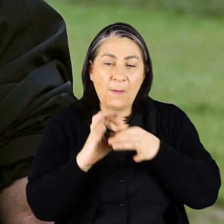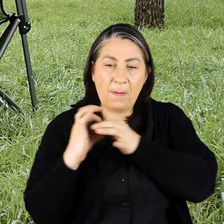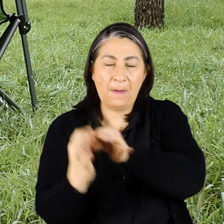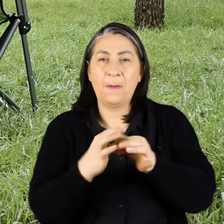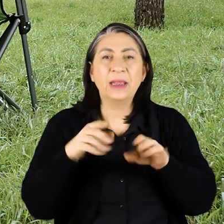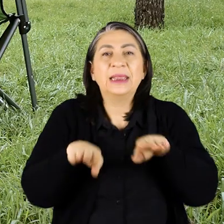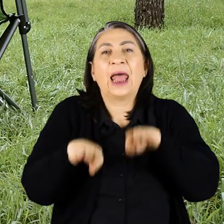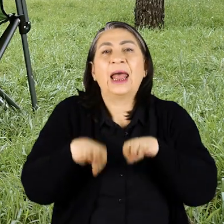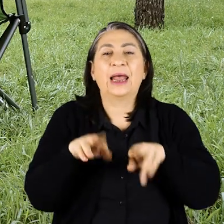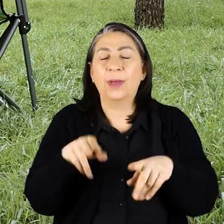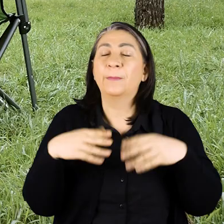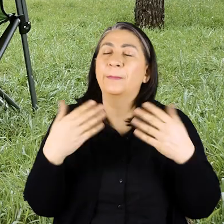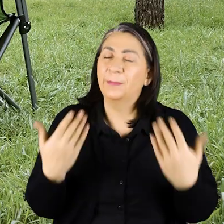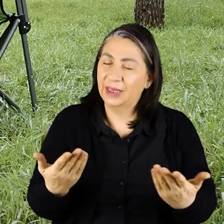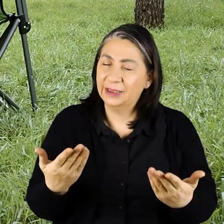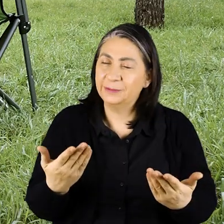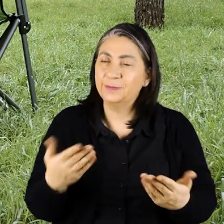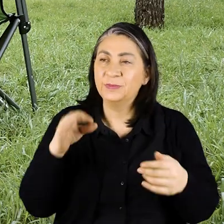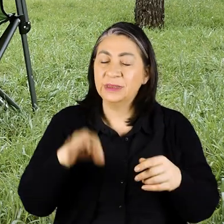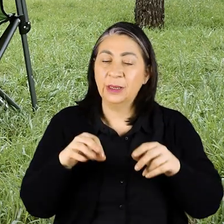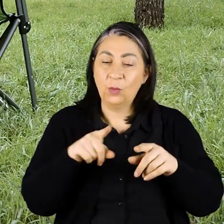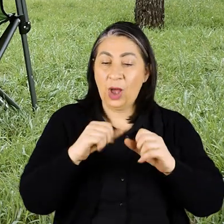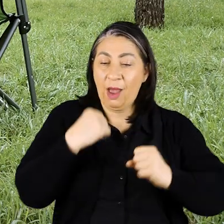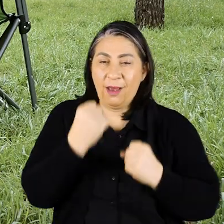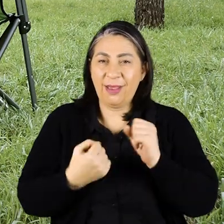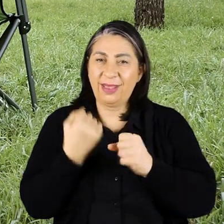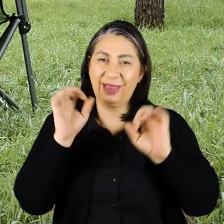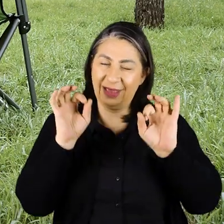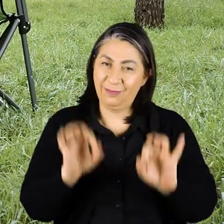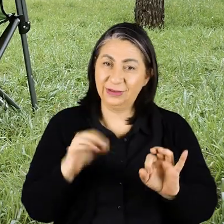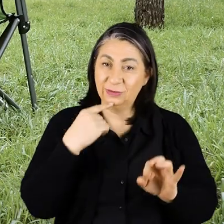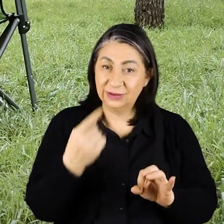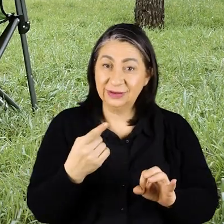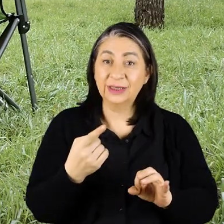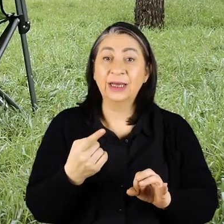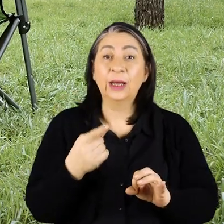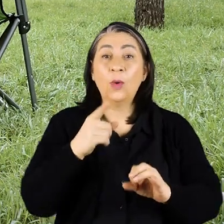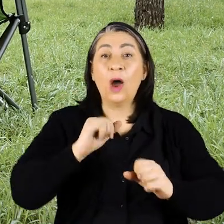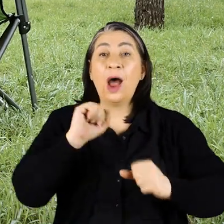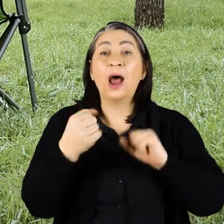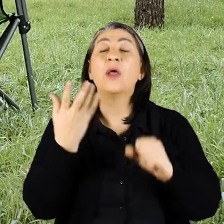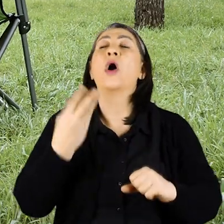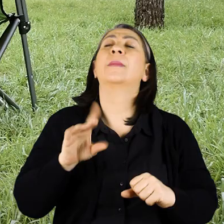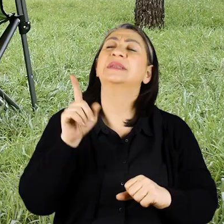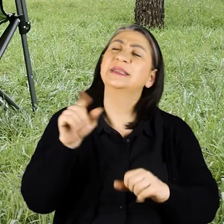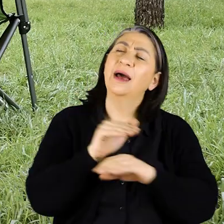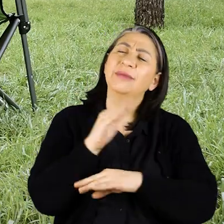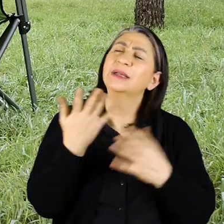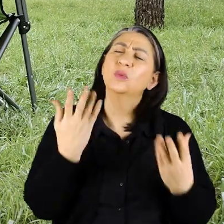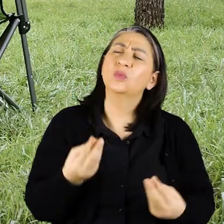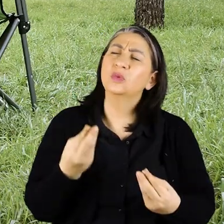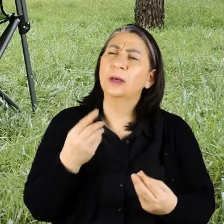denge Aynen Peki şimdi mobiliteye gelecek olursak Bu hareket olmasaydı senin hayatın nasıl